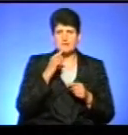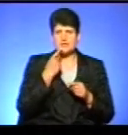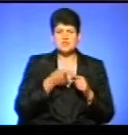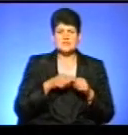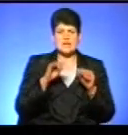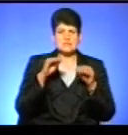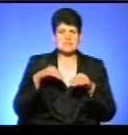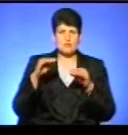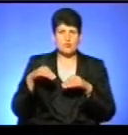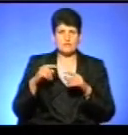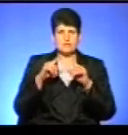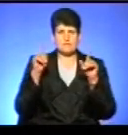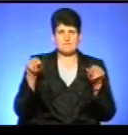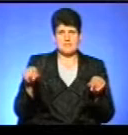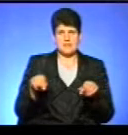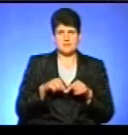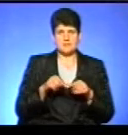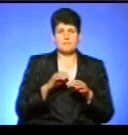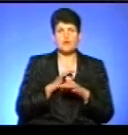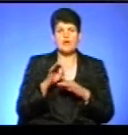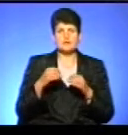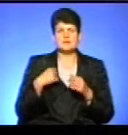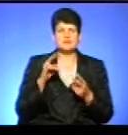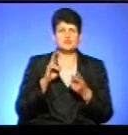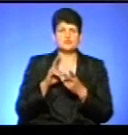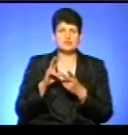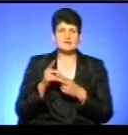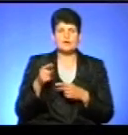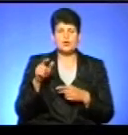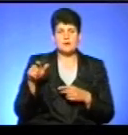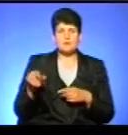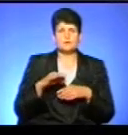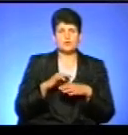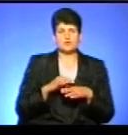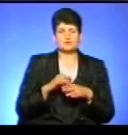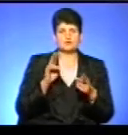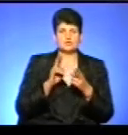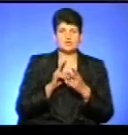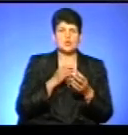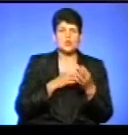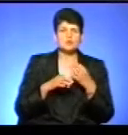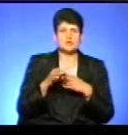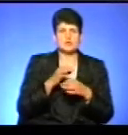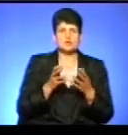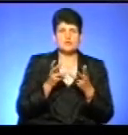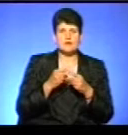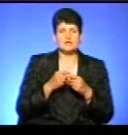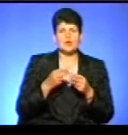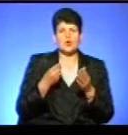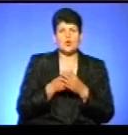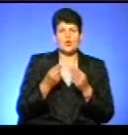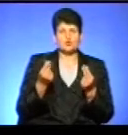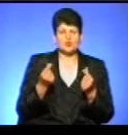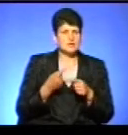заповнювати бланк самого проєкту, тому ми зустрічаємося з Теренополяни, ми проводимо такі зустрічні консультації, розрахувати кошторис – це